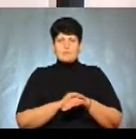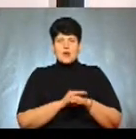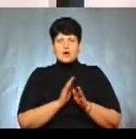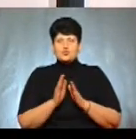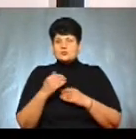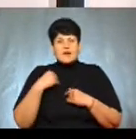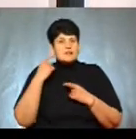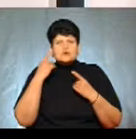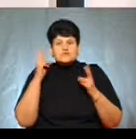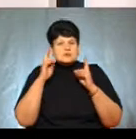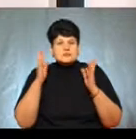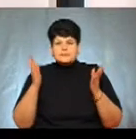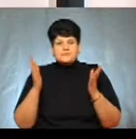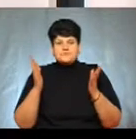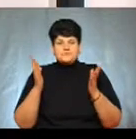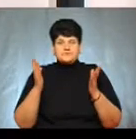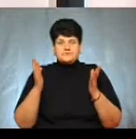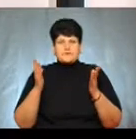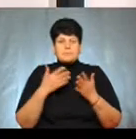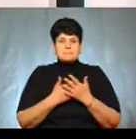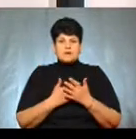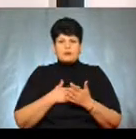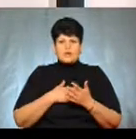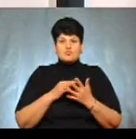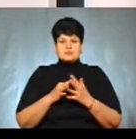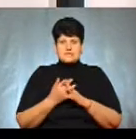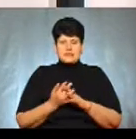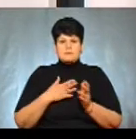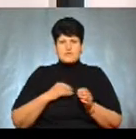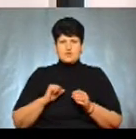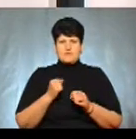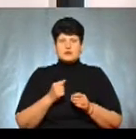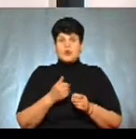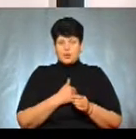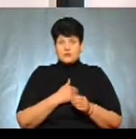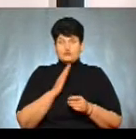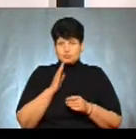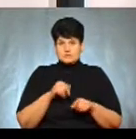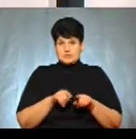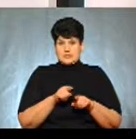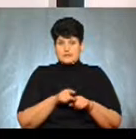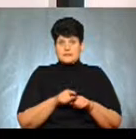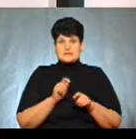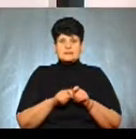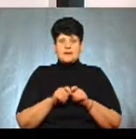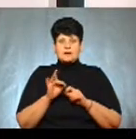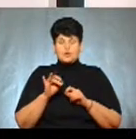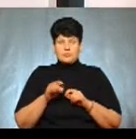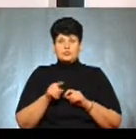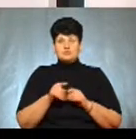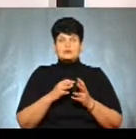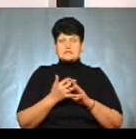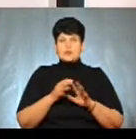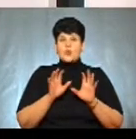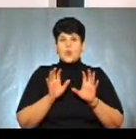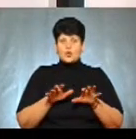на жаль, не чую. Не знаю. Приклад в моєму селі. Мій товариш хотів стати інспектором з благоустрою, то йому не тільки селищна